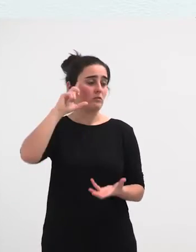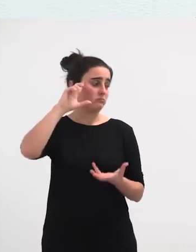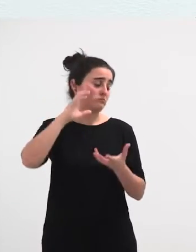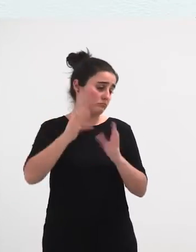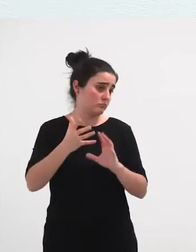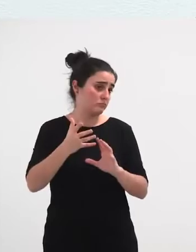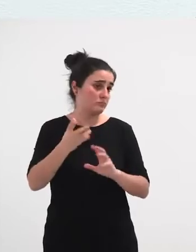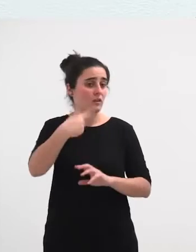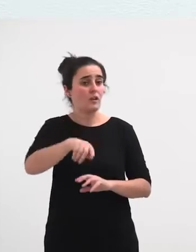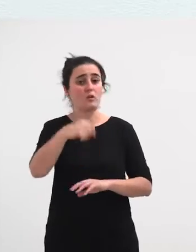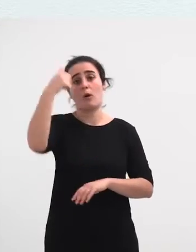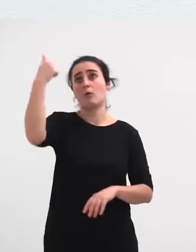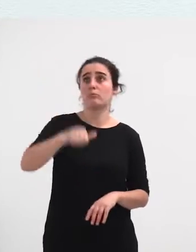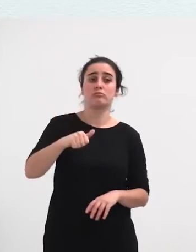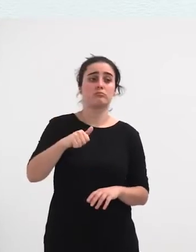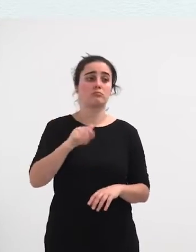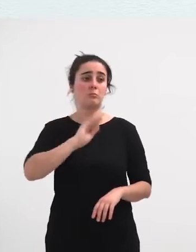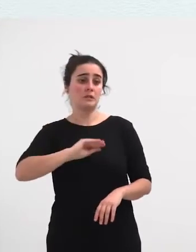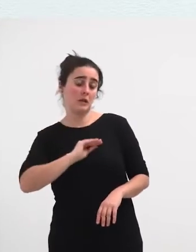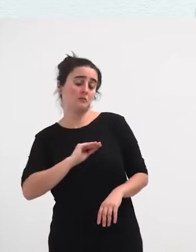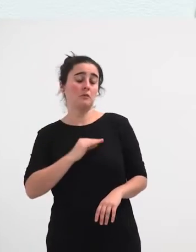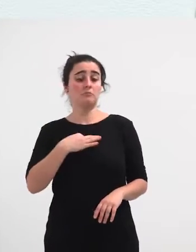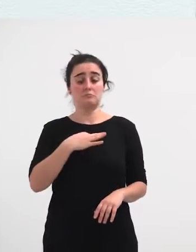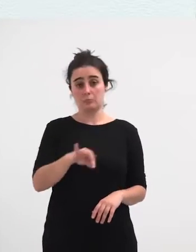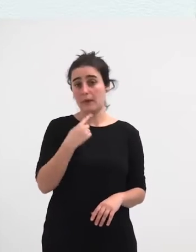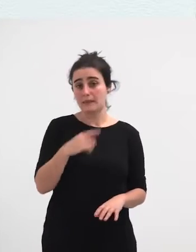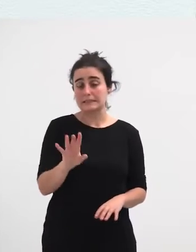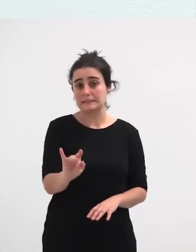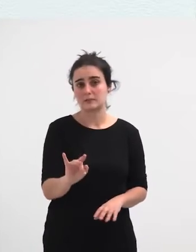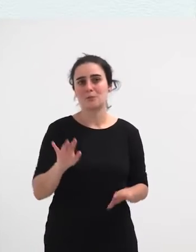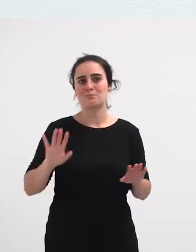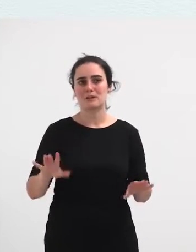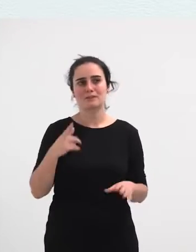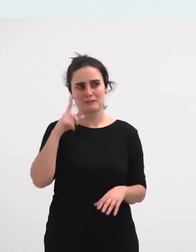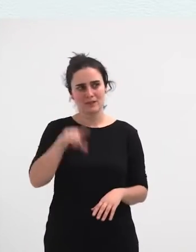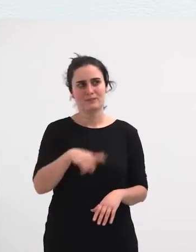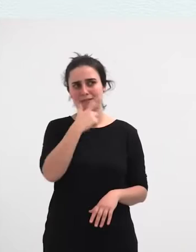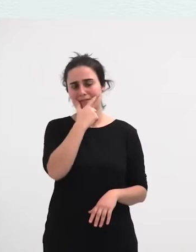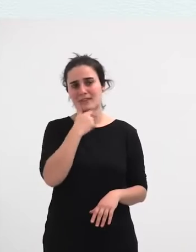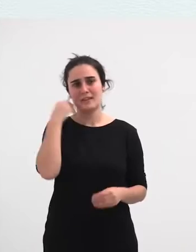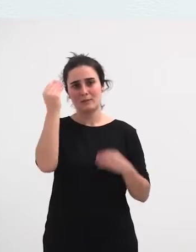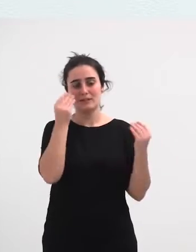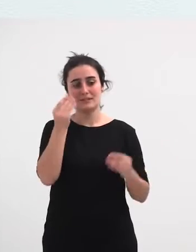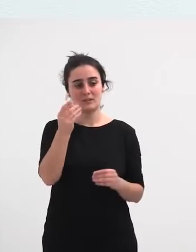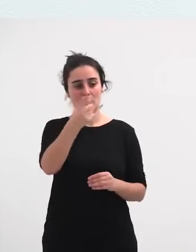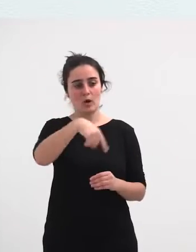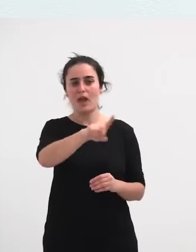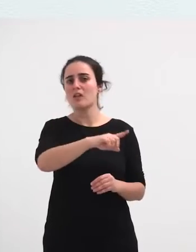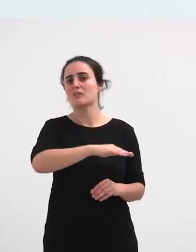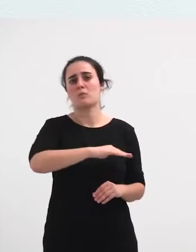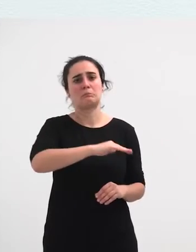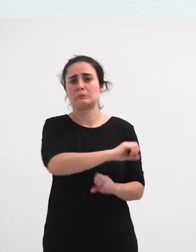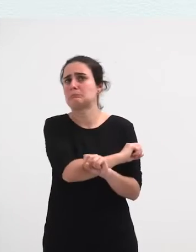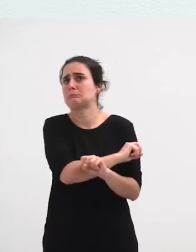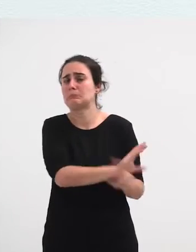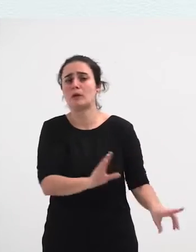eta oso matxunoak dira, eta eta eta eta eta, bueno, esan daiteke, Baina oso arrazada pentsatzea, haiek direla munduko okrenak eta gainerako